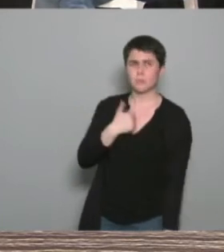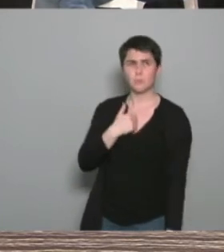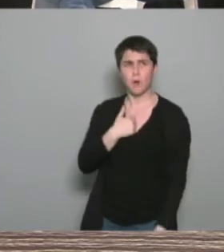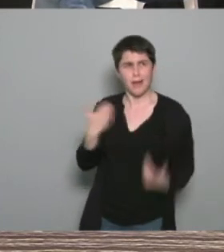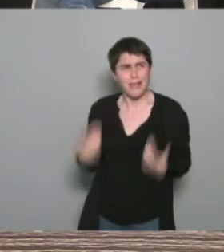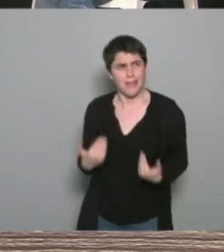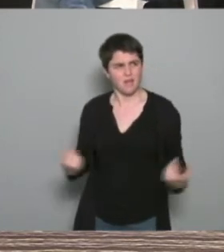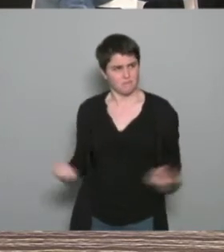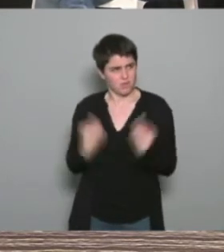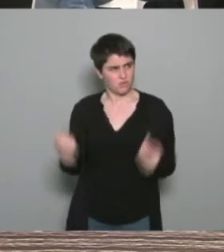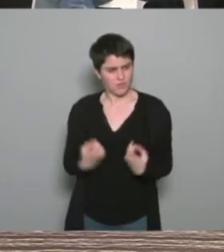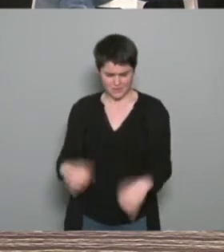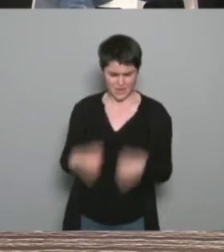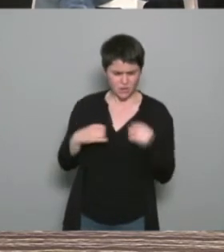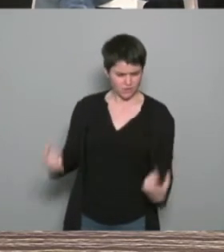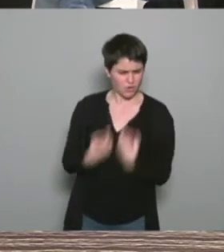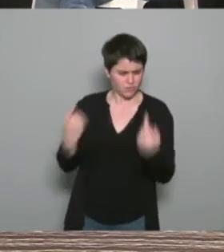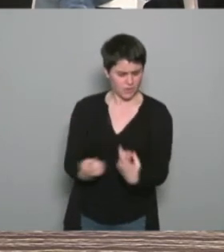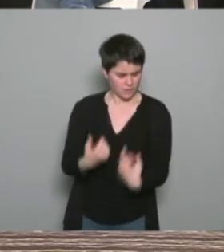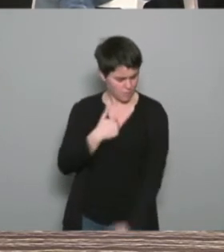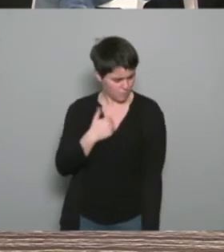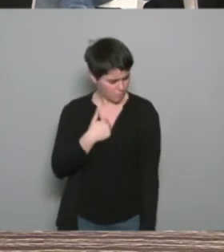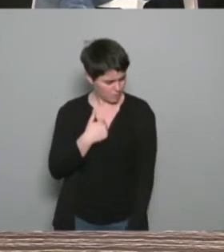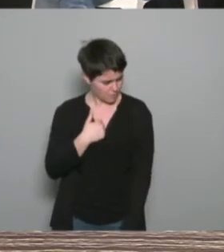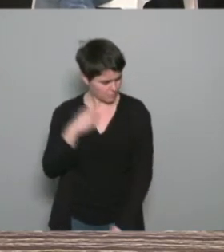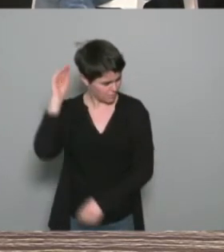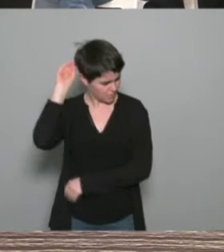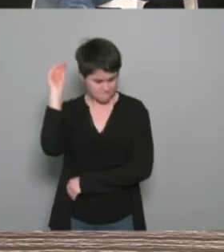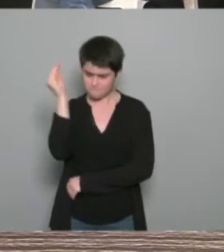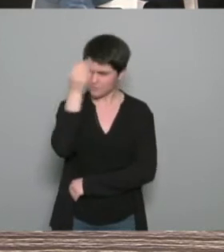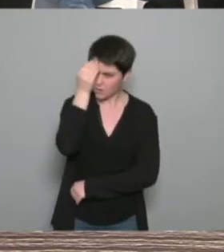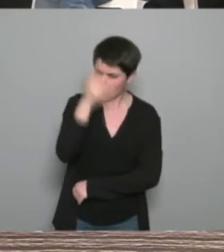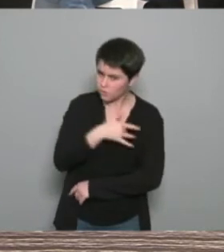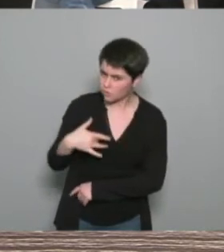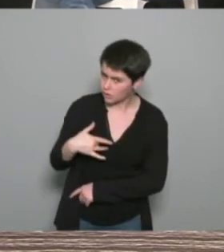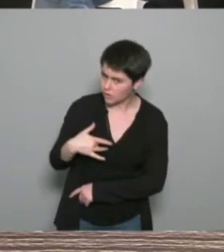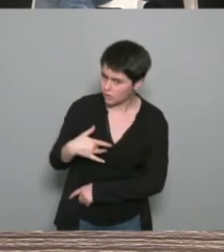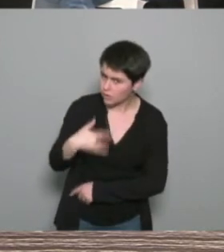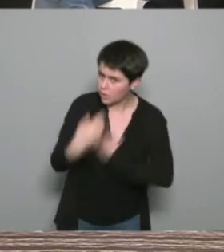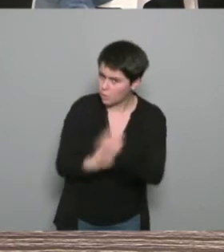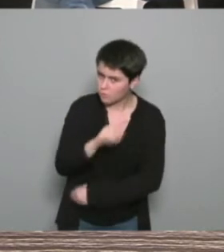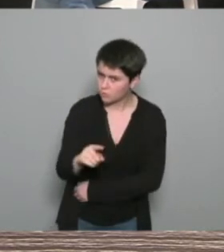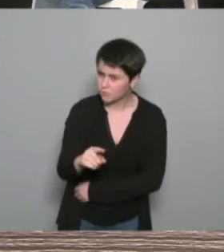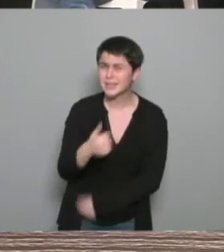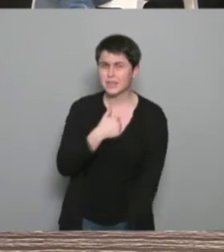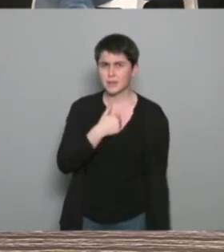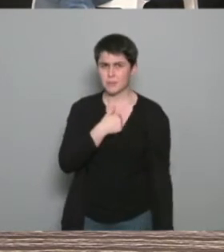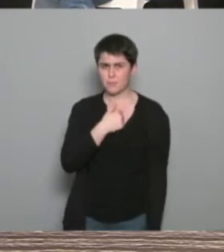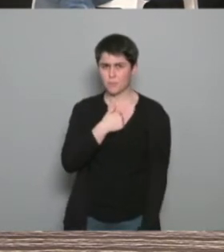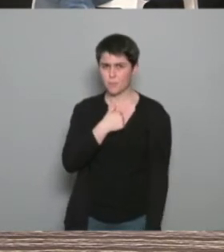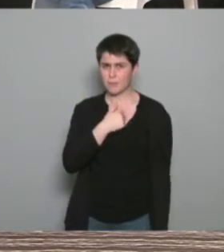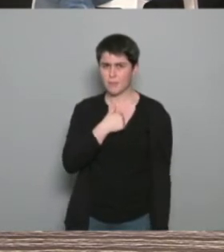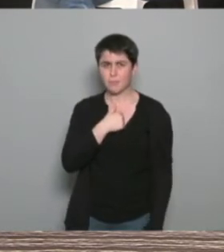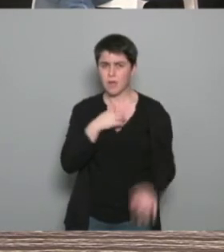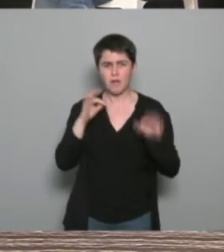où je fais est-ce que j'ai dans la tête la santé c'est-à-dire est-ce que ce que je fais est-ce que je suis sûr même si je ne suis pas dans une